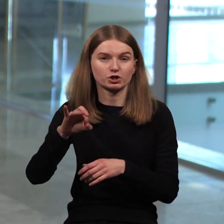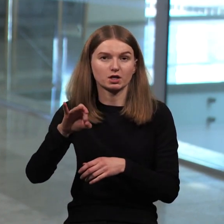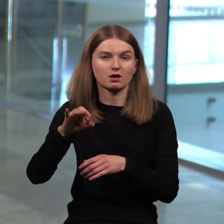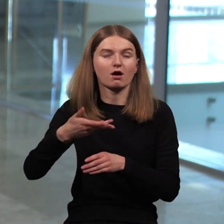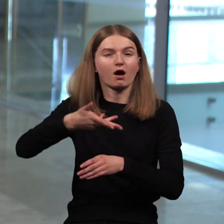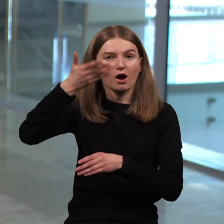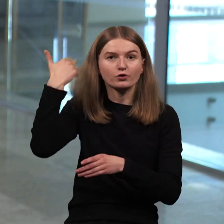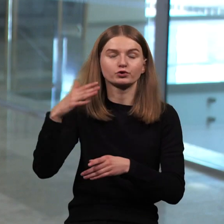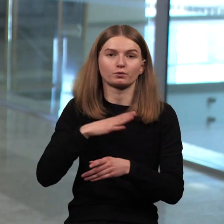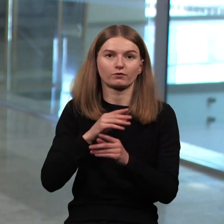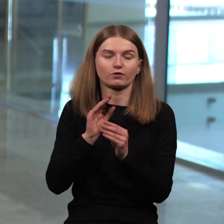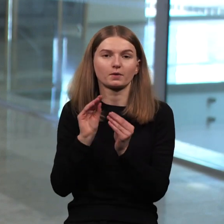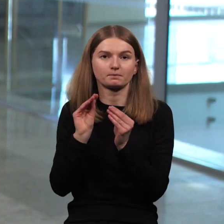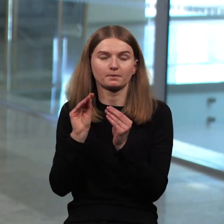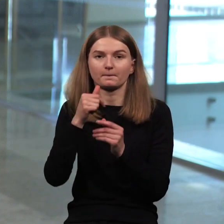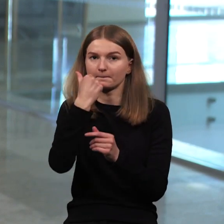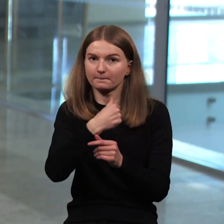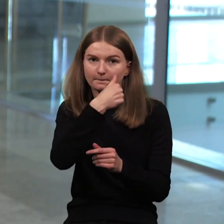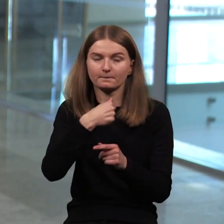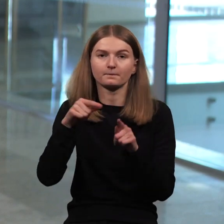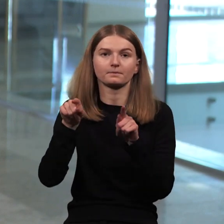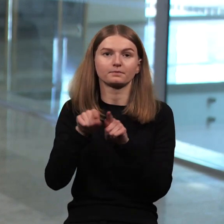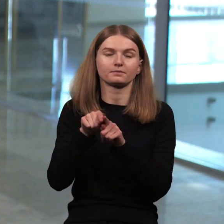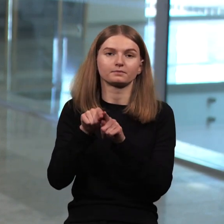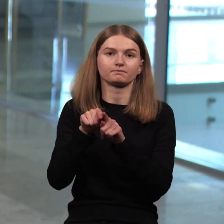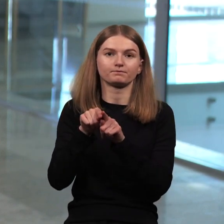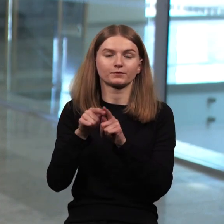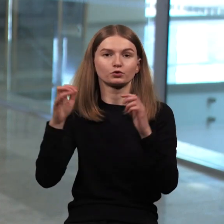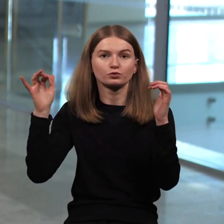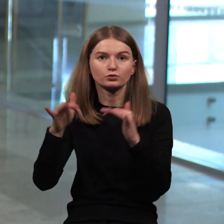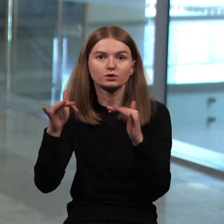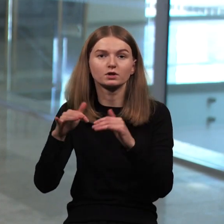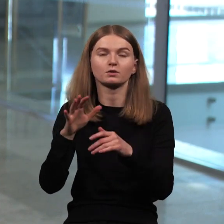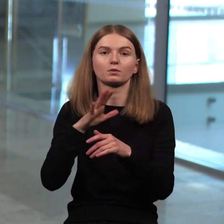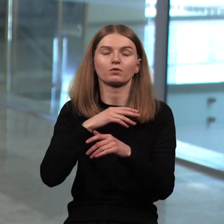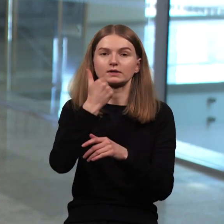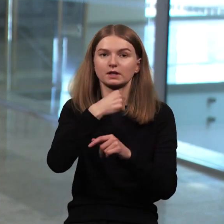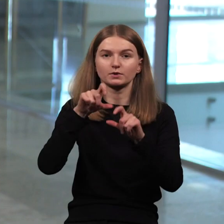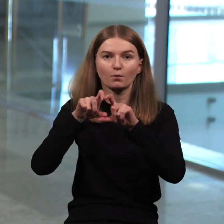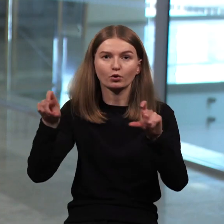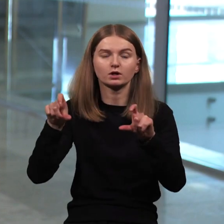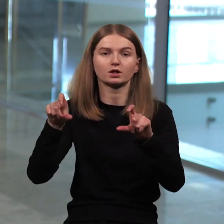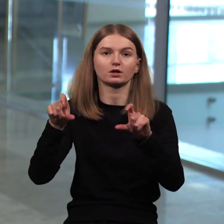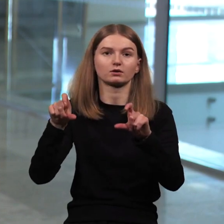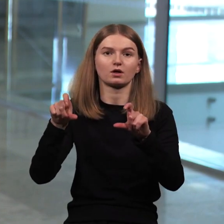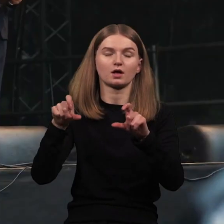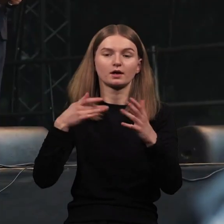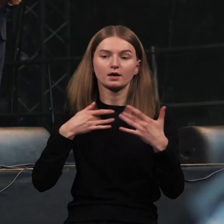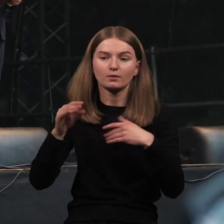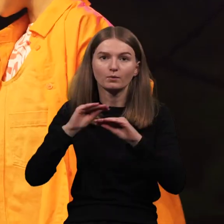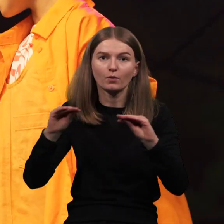vakarai, veikia ir slaptas draugijas, ir mokyklas slaptas, ir dar aktorė mokina.